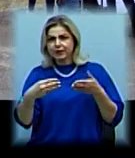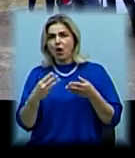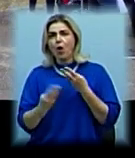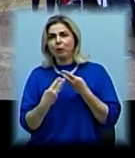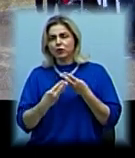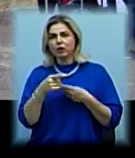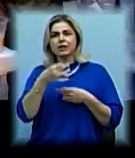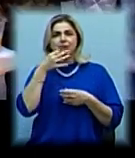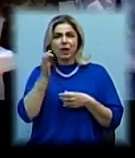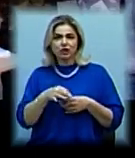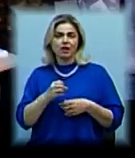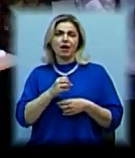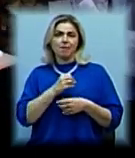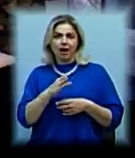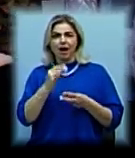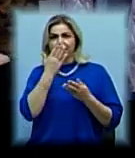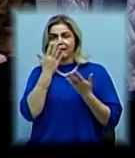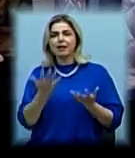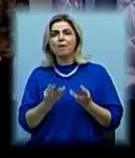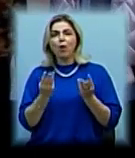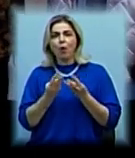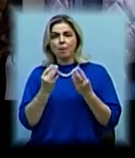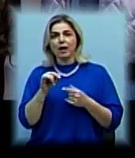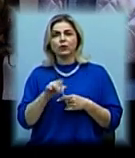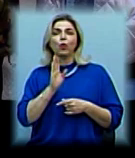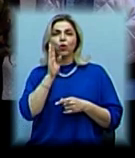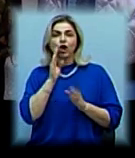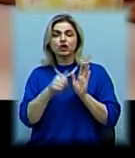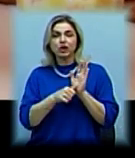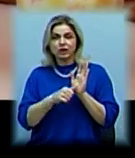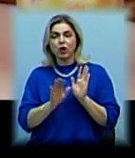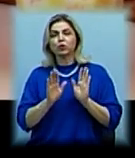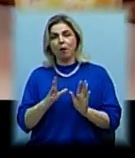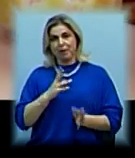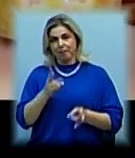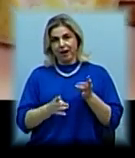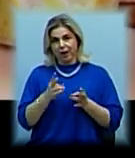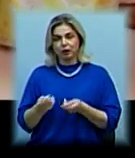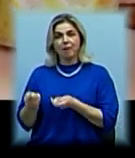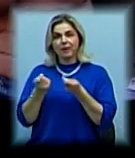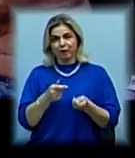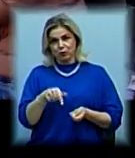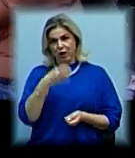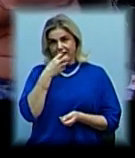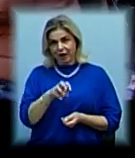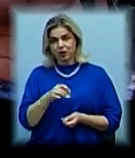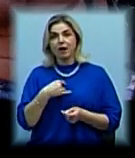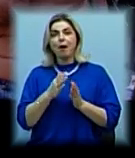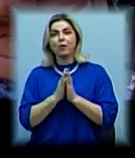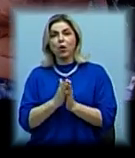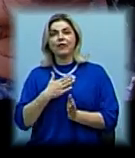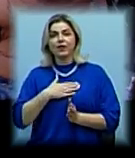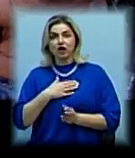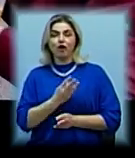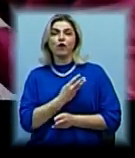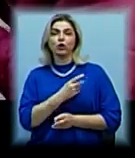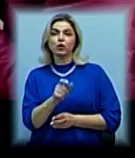смачний, багатий, з димком, тому що сьогодні зранку 6 години він тільки-тільки був приготований і привезений сюди вже гарячим. І ми попросили наші студентів